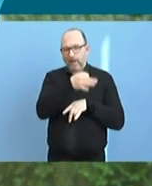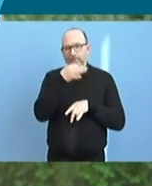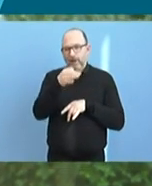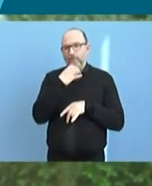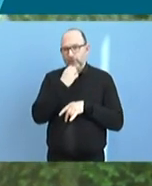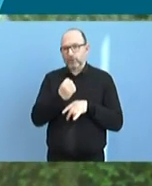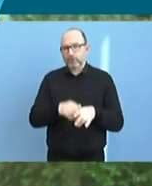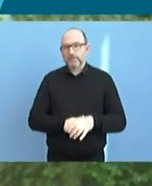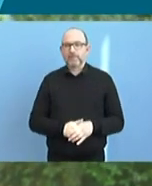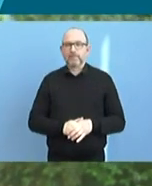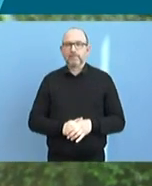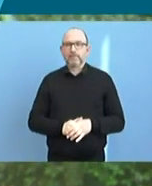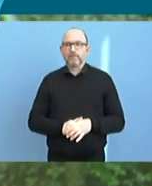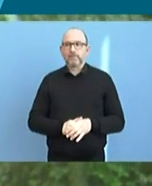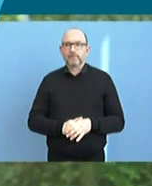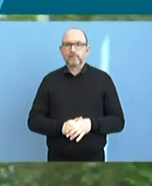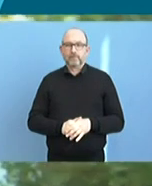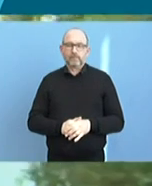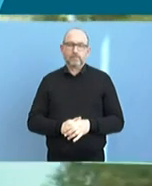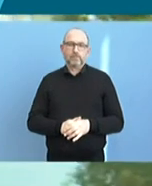da auch noch was sagen.